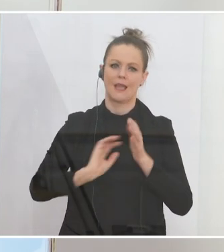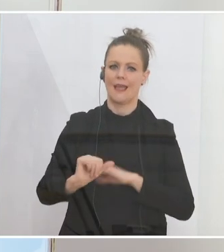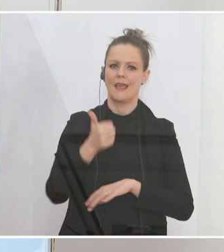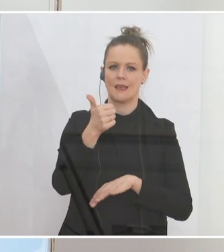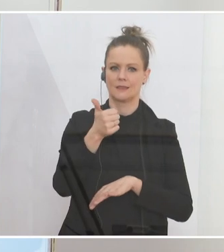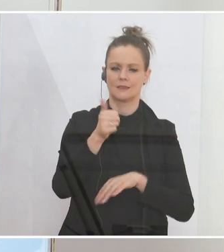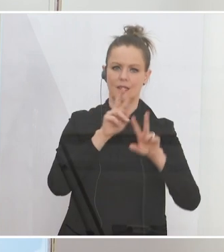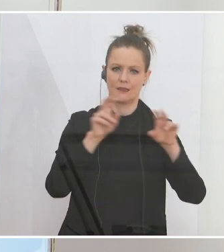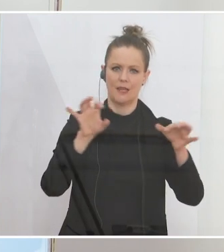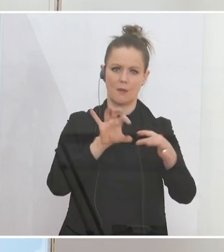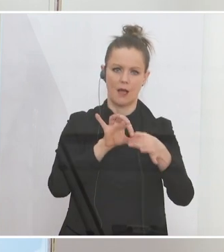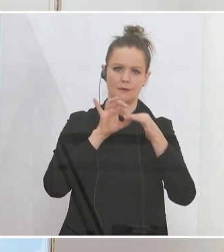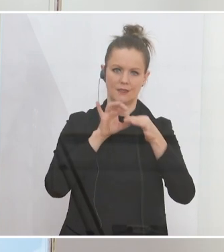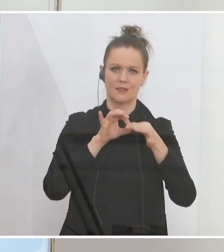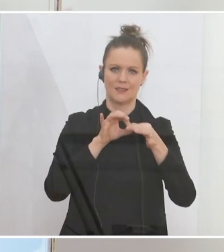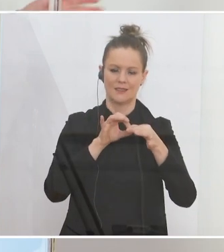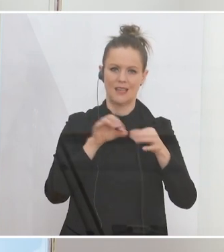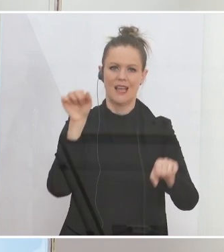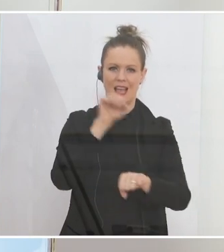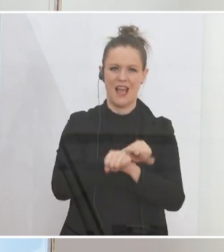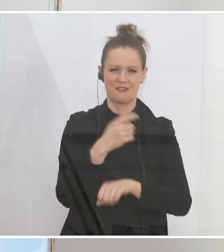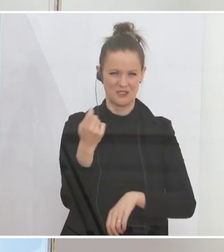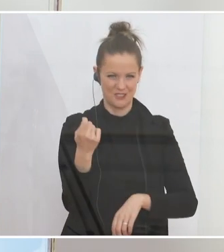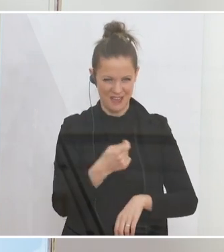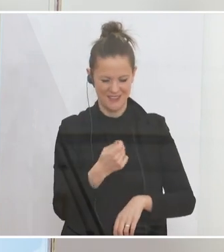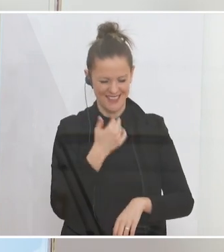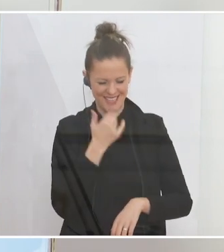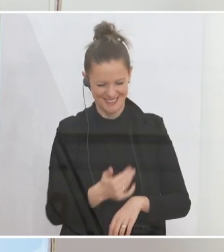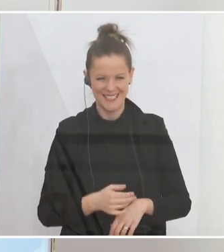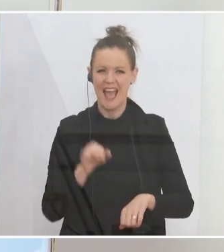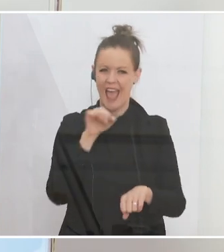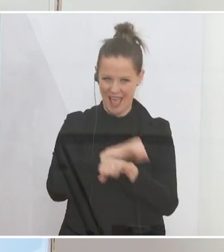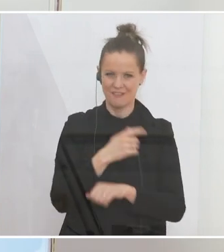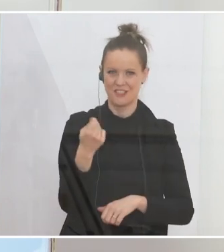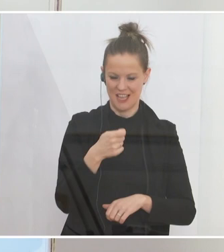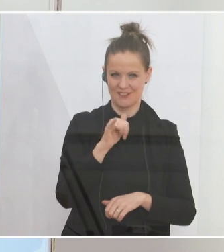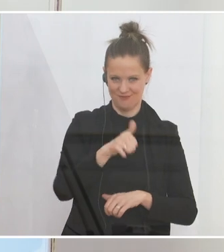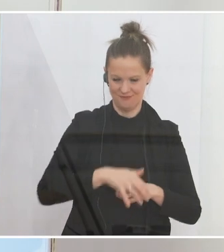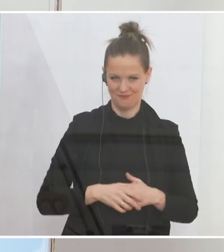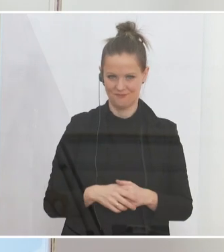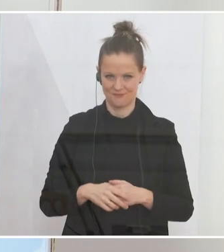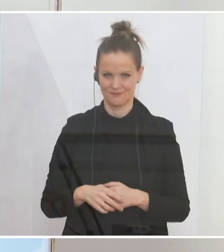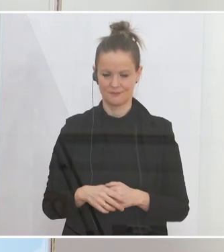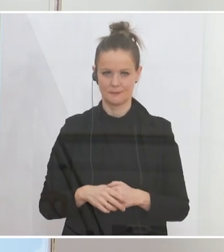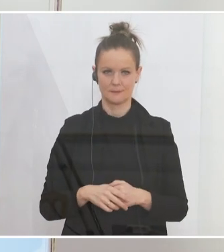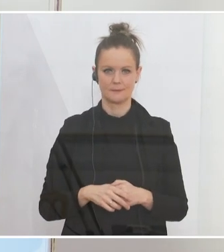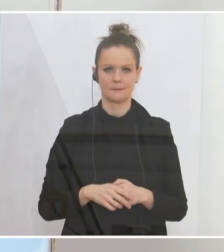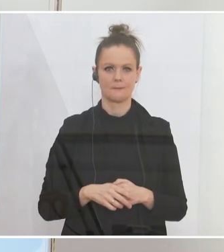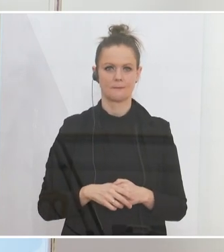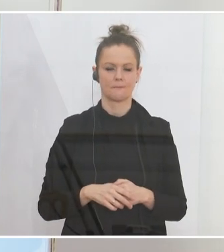zu Haftstrafen. Danke. Zu Haftstrafen. Wir haben die